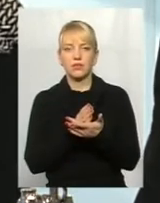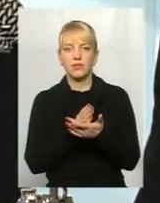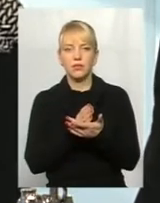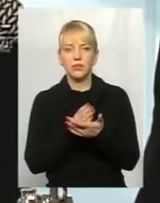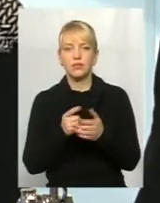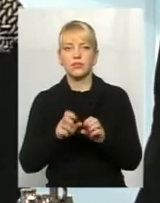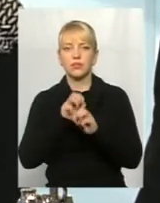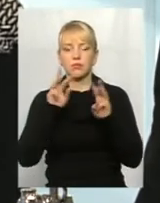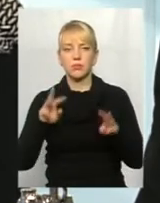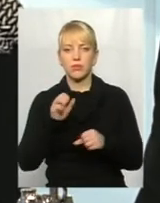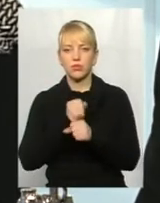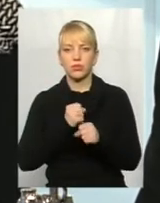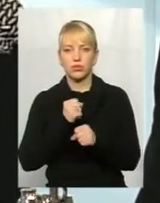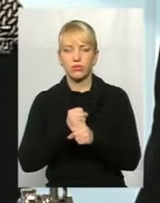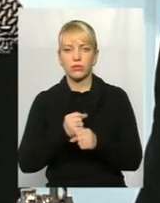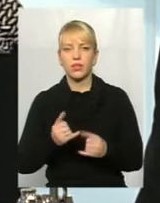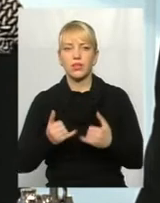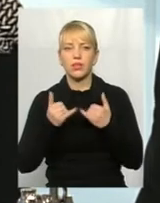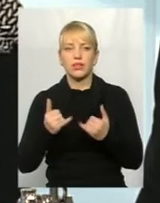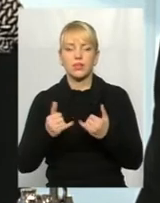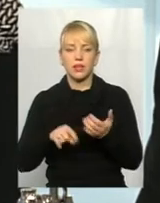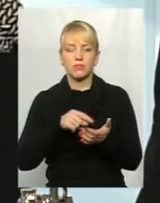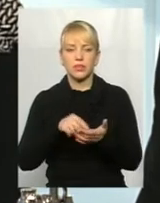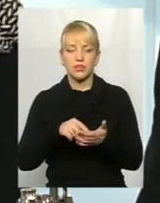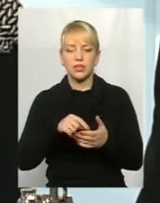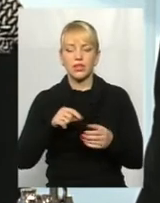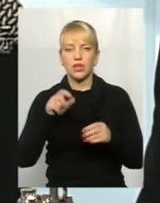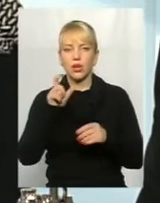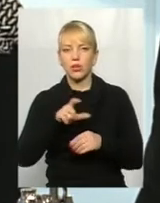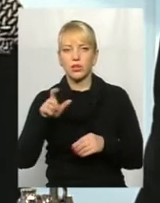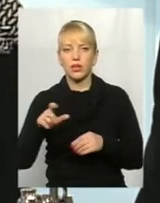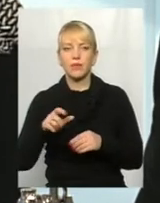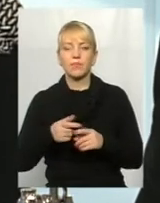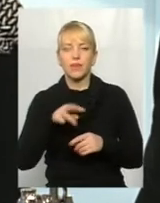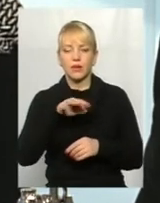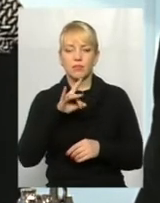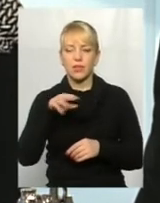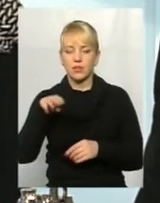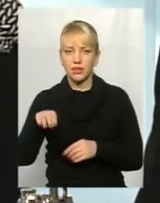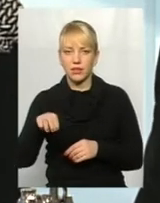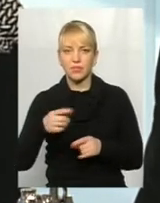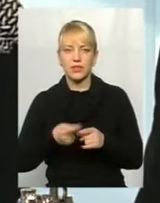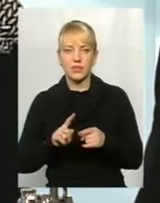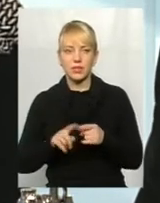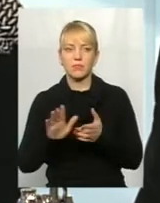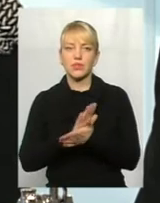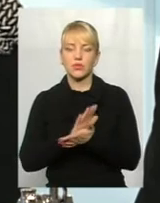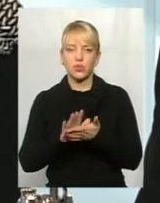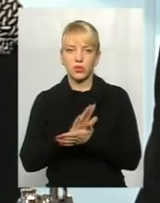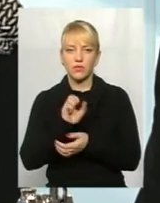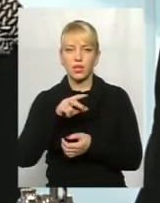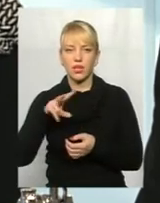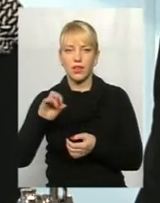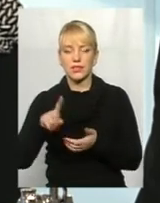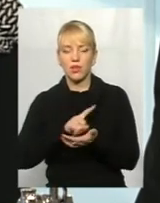забезпечили функціонування для міських жителів безкоштовно апарата МРТ, звичайно, це безкоштовне, але